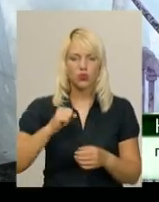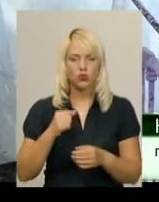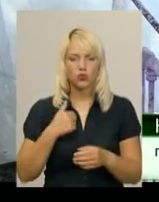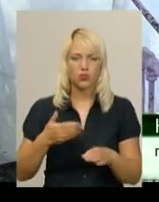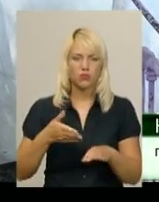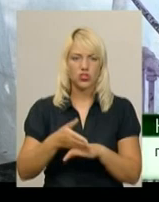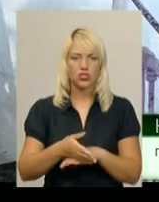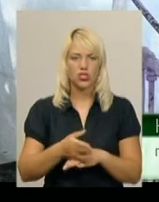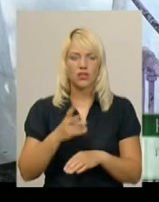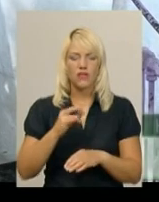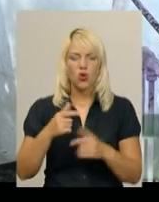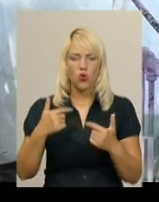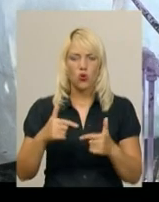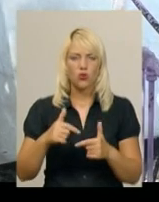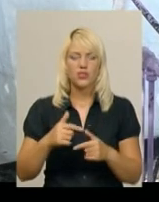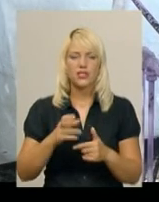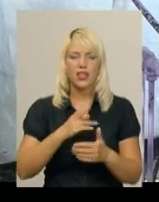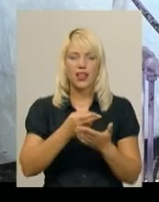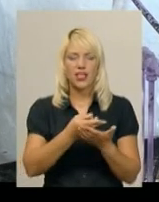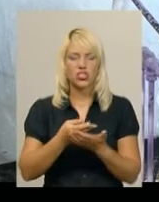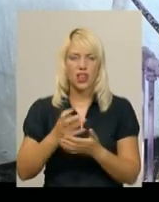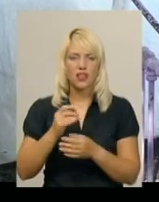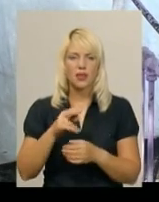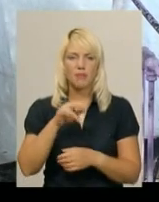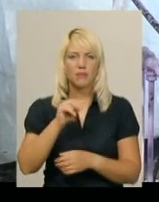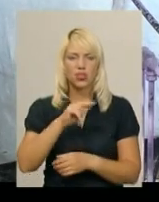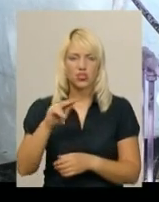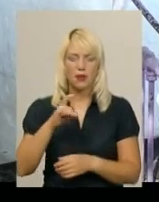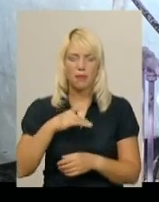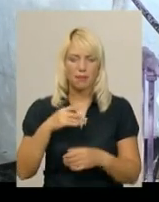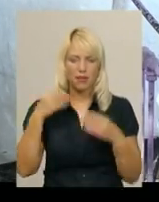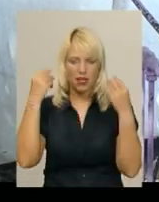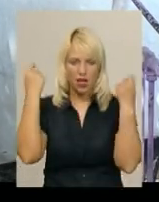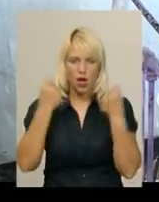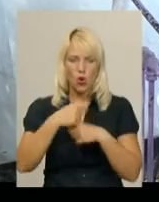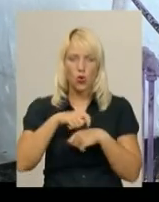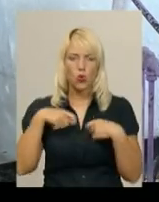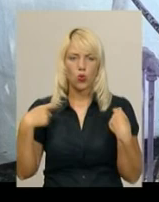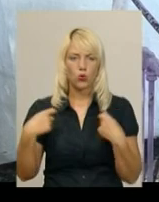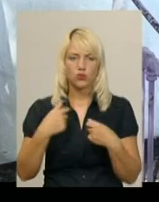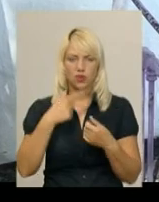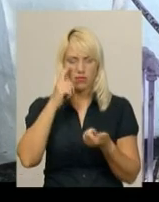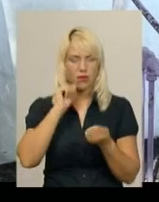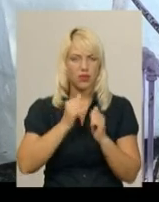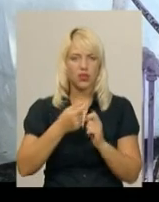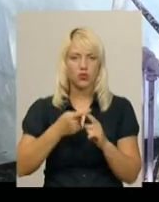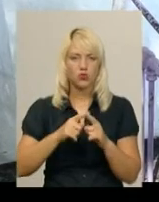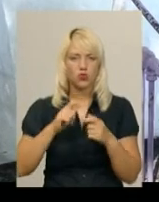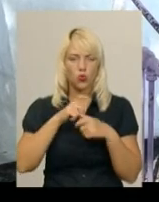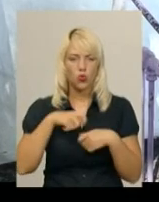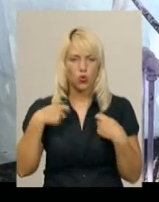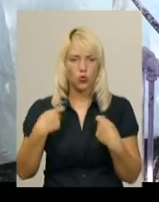лежала на пічі і в білій хусті пухувала, якась така хустка. Я пам'ятку дуже мені. І